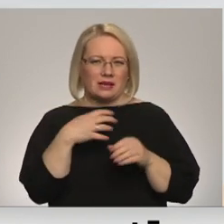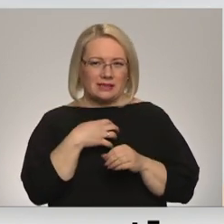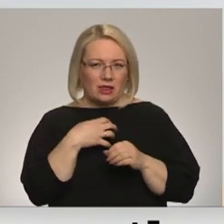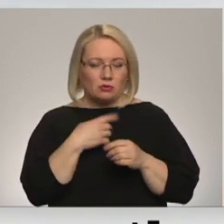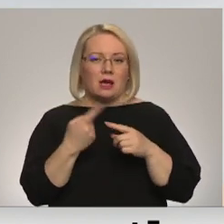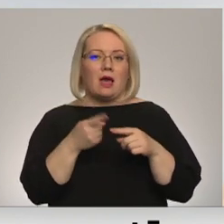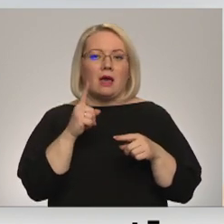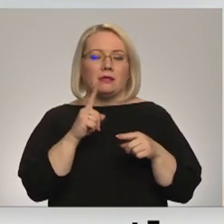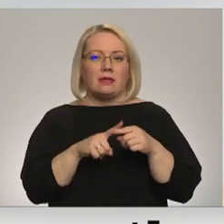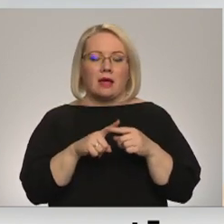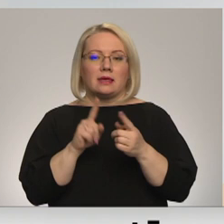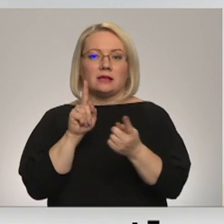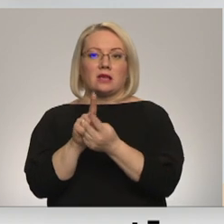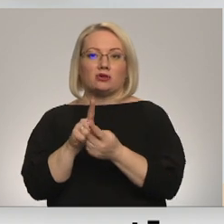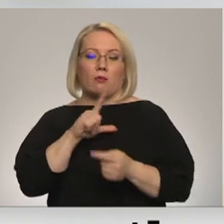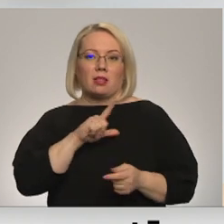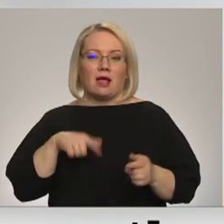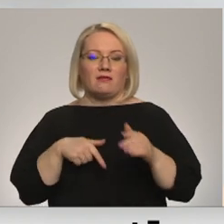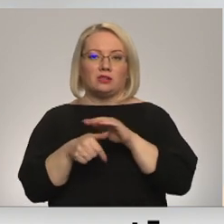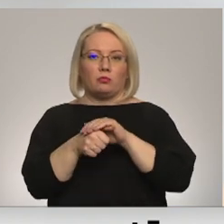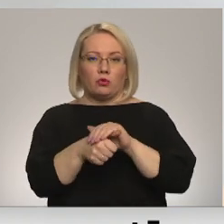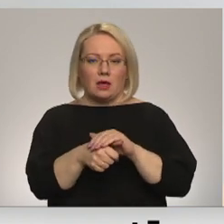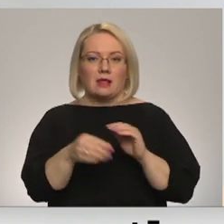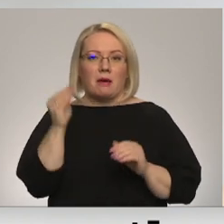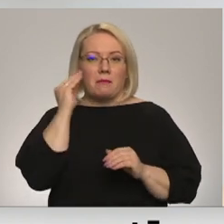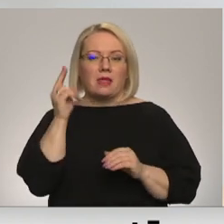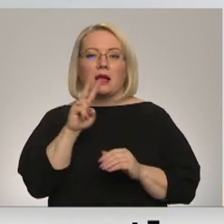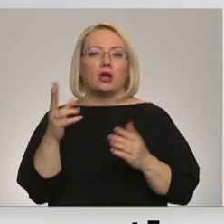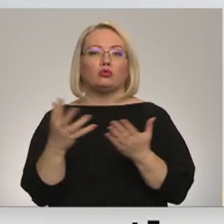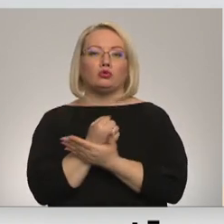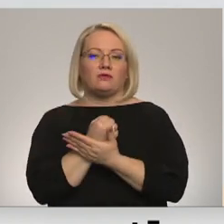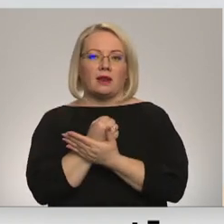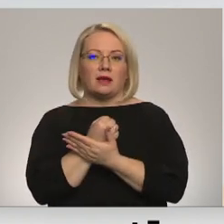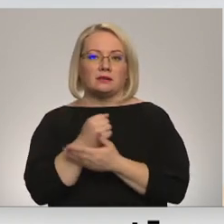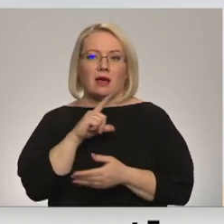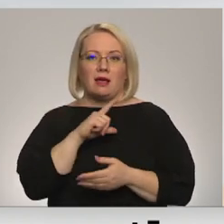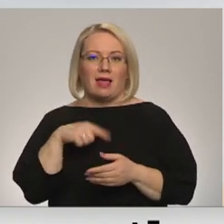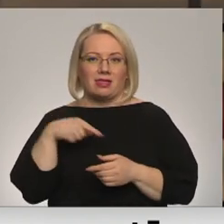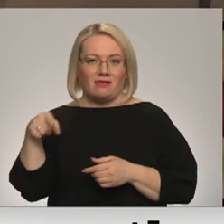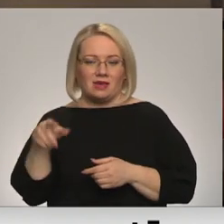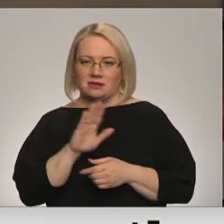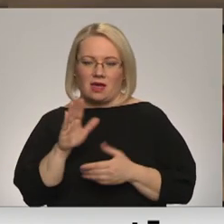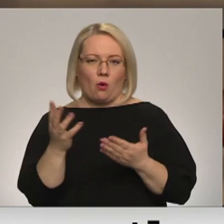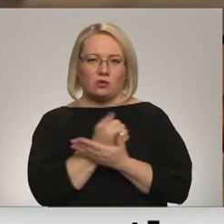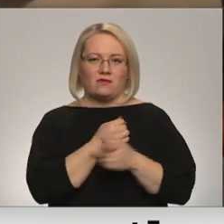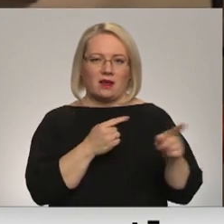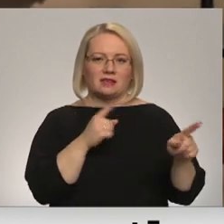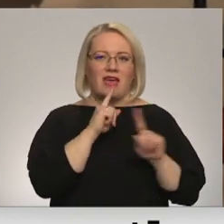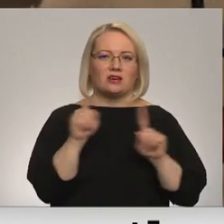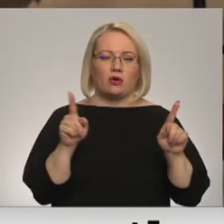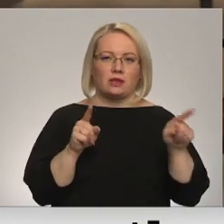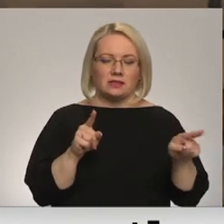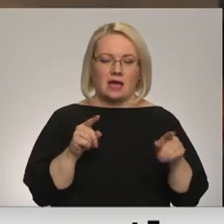Latvijas pūrva bruņu rupuci, tā drīkst vienreiz minēt, kuris būs viennētājs. Ne jau pūrva bruņu rupucis. Dabas aizsardzības